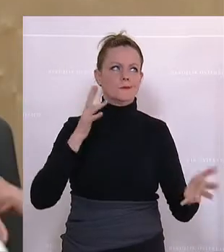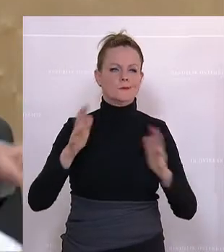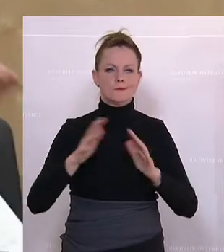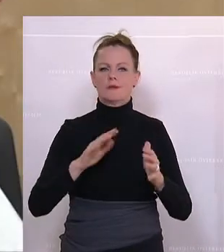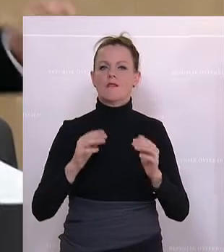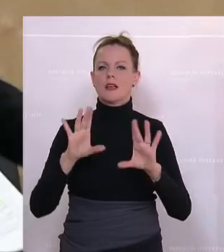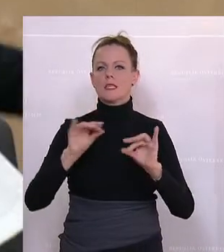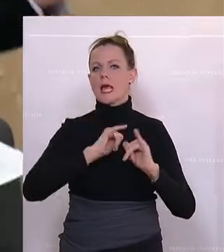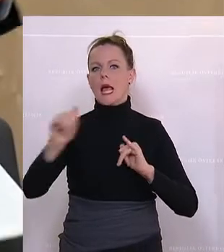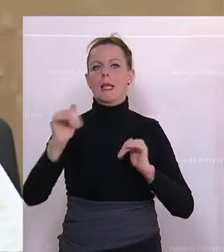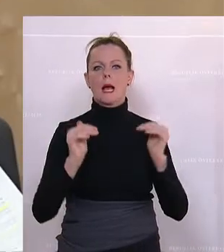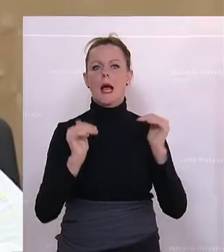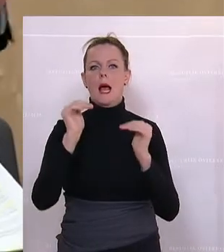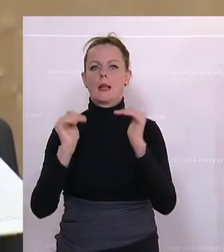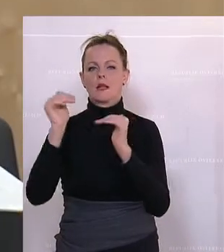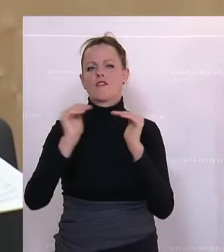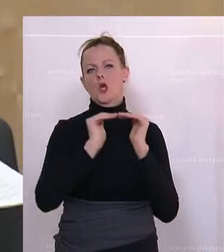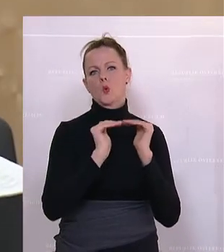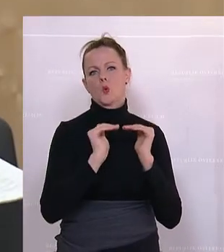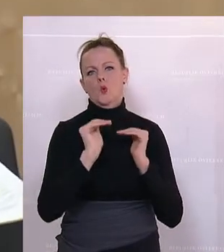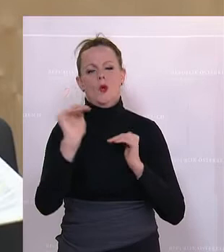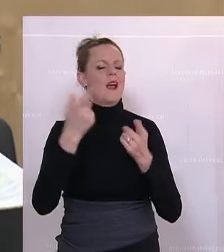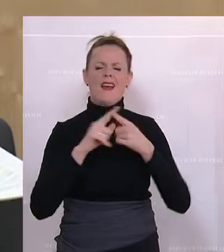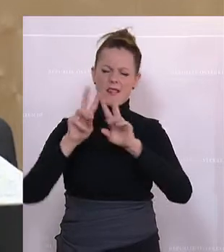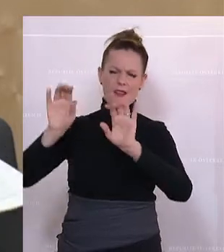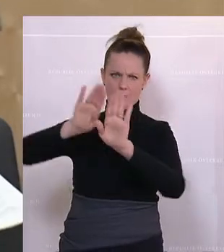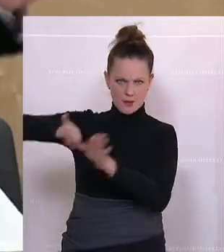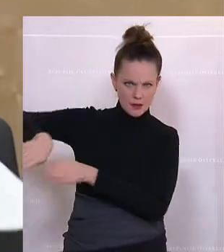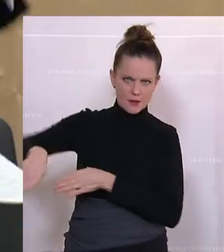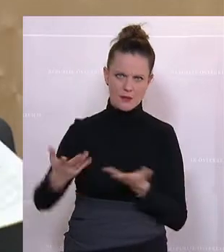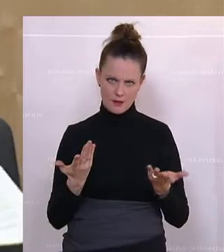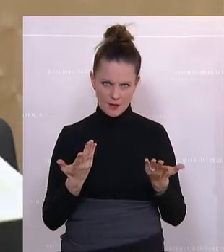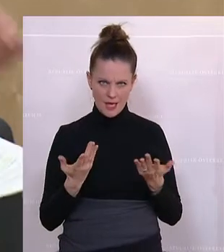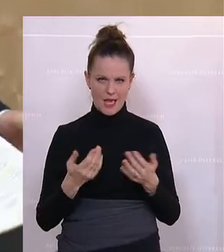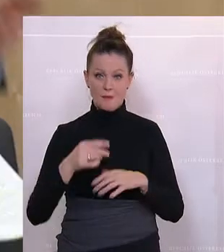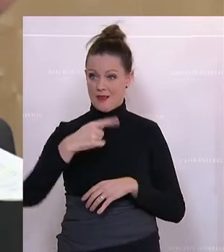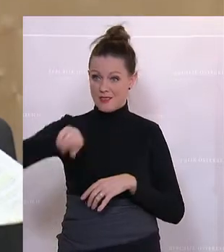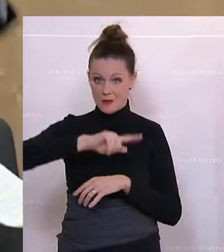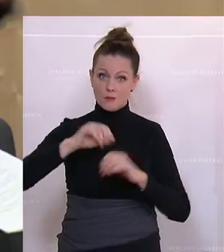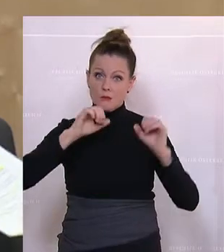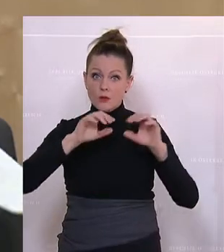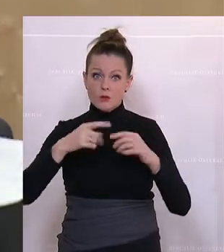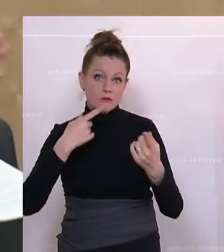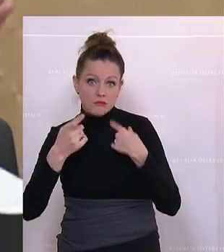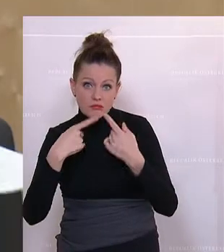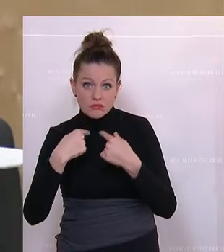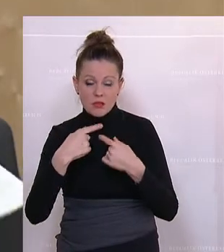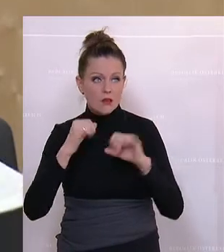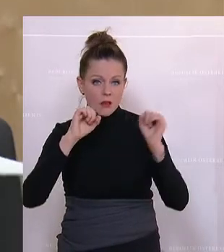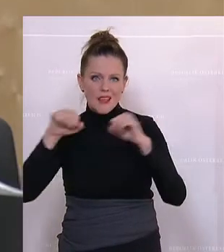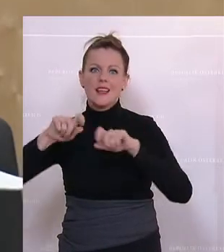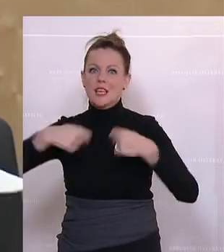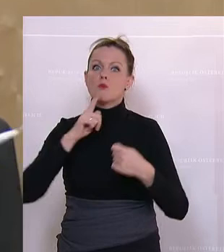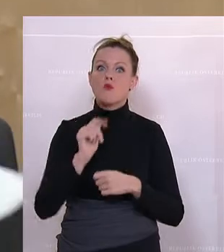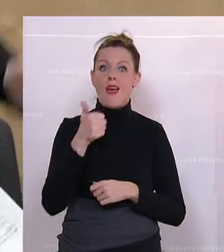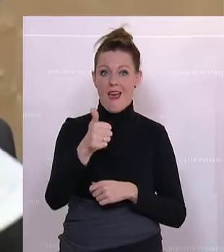angleicht, dann wird man sehen, dass das flacher ist. Aber es ist eine andere Frage. Wenn, Sie müssen sie nur verständigen. Es gibt nur einen Gaspreis